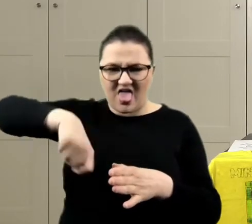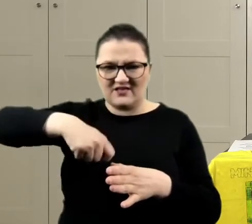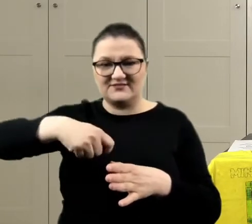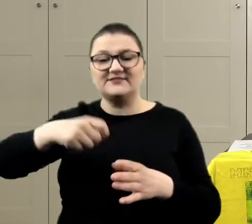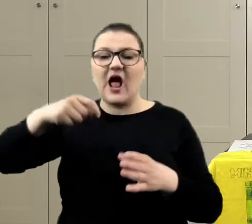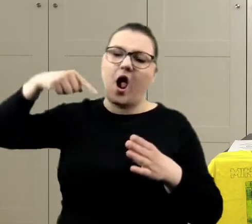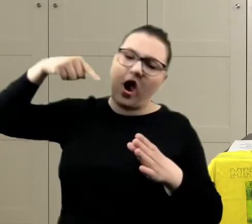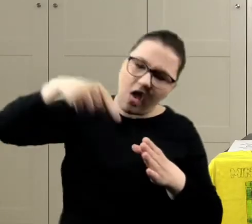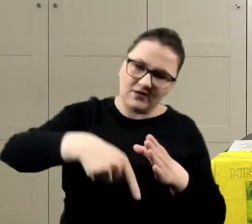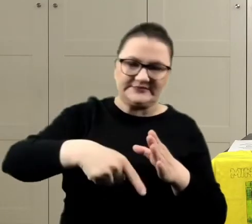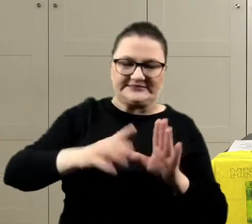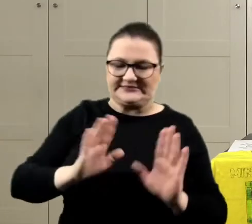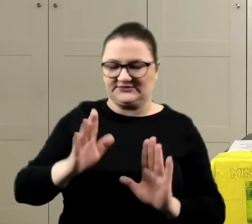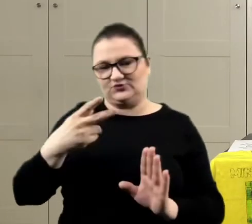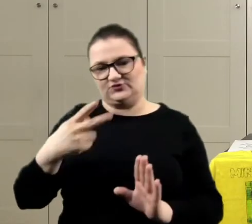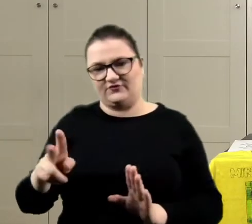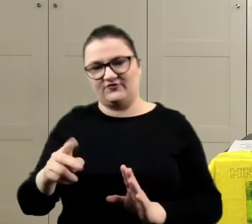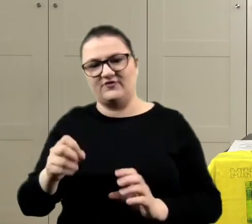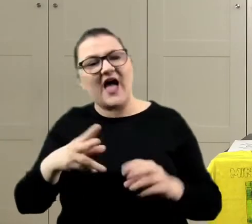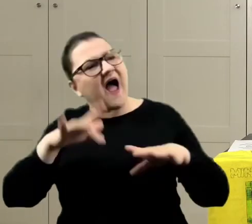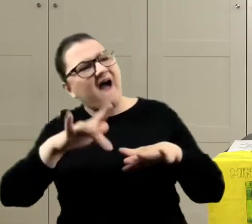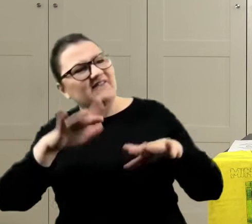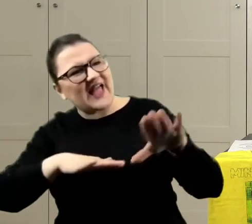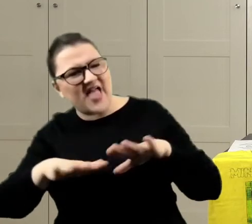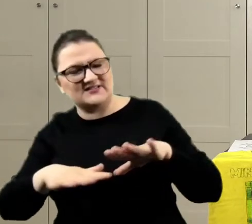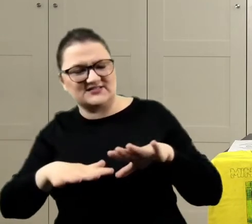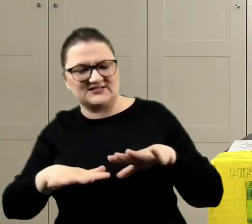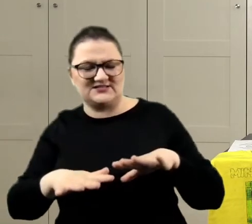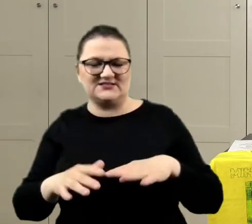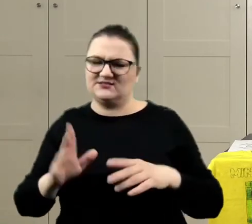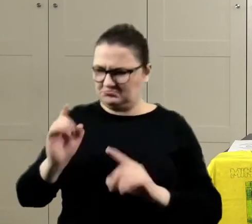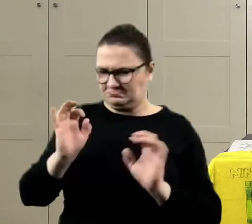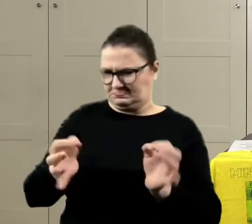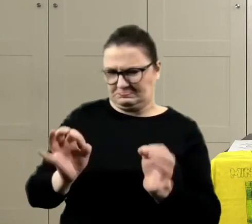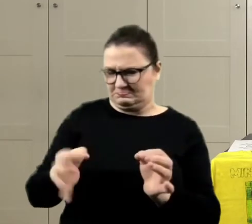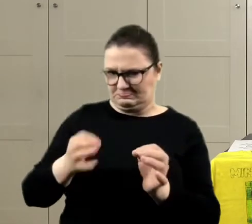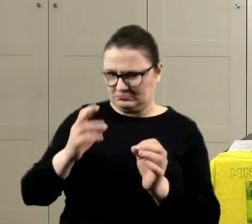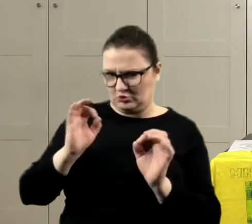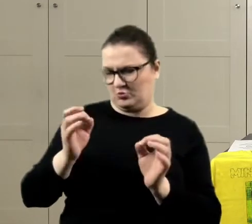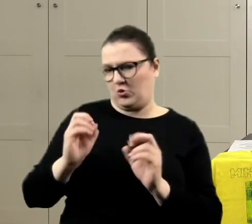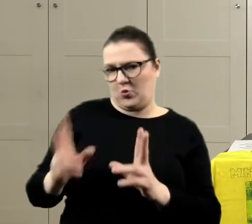dużo pędzelka i... Ale jest gęste. Nie. Nie, jest okej.